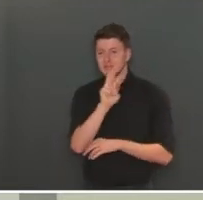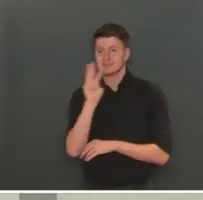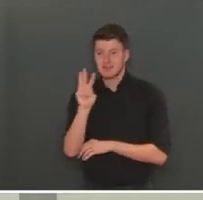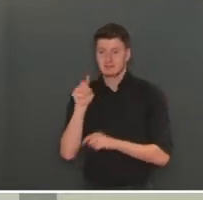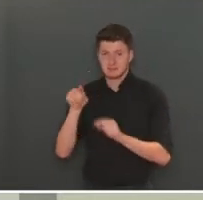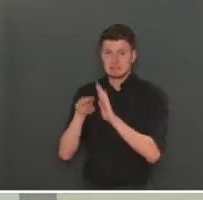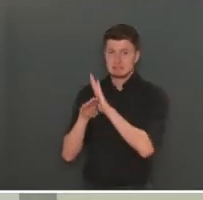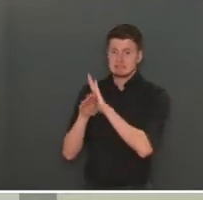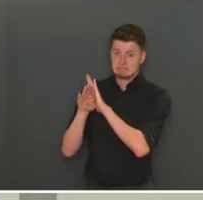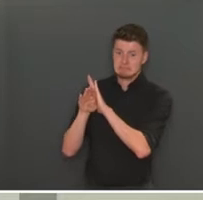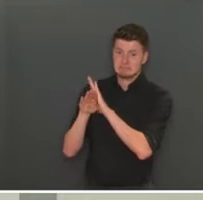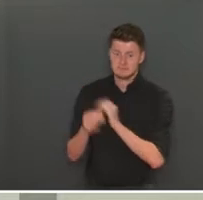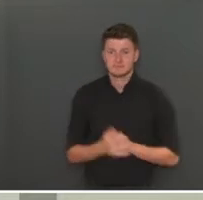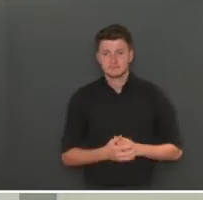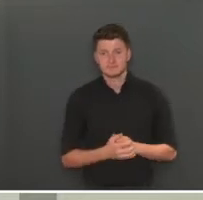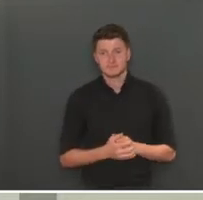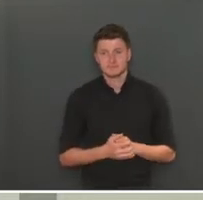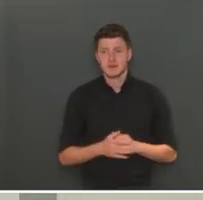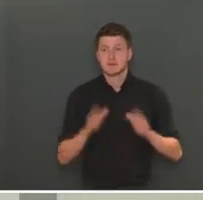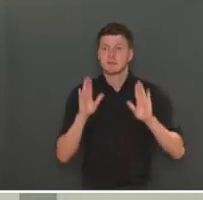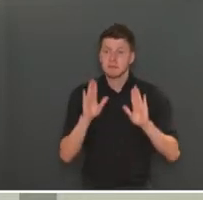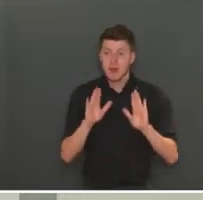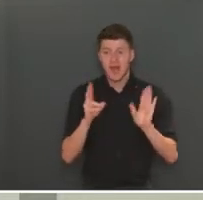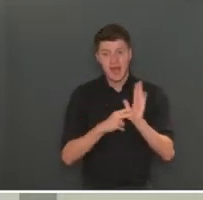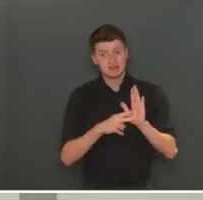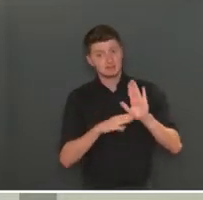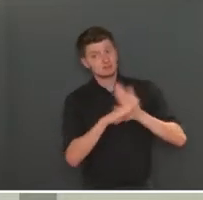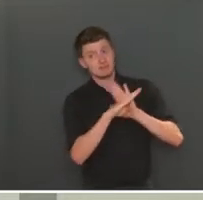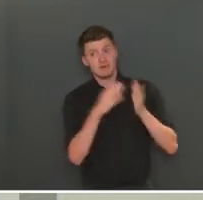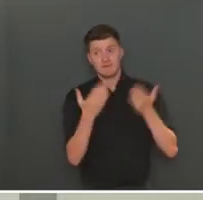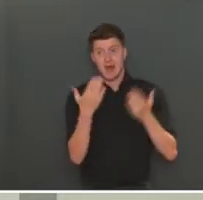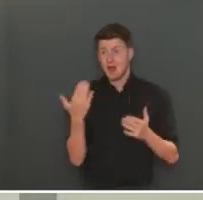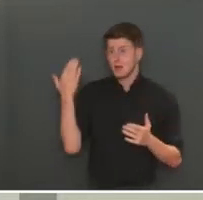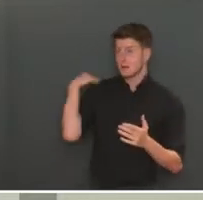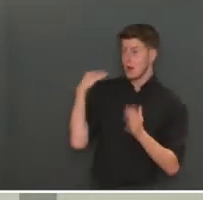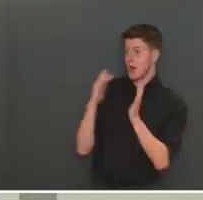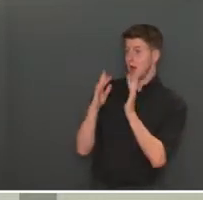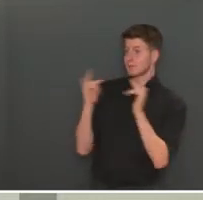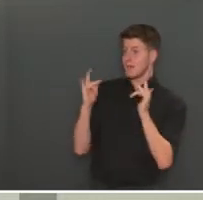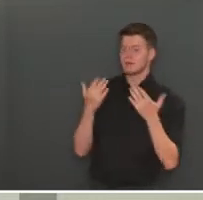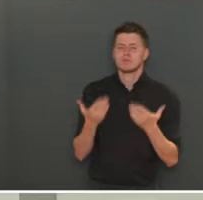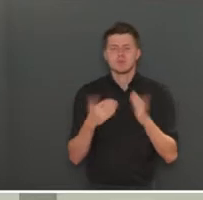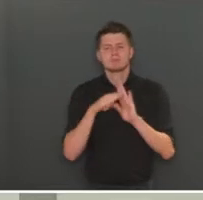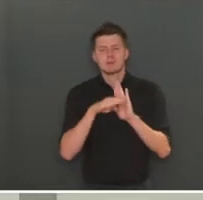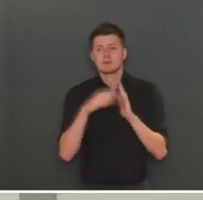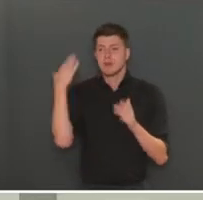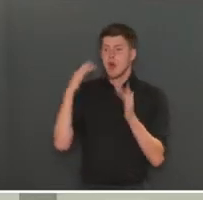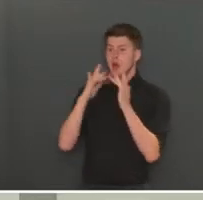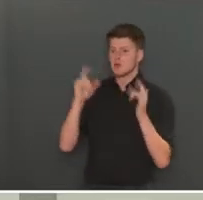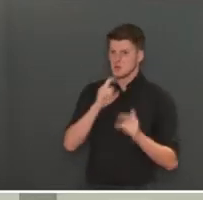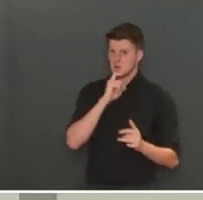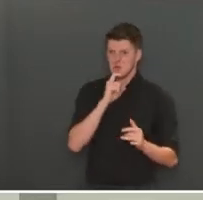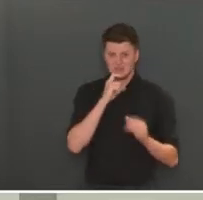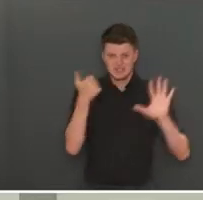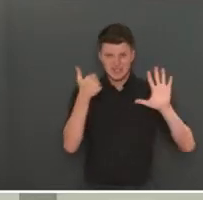Et là, c'est une hausse. Mais c'est une hausse toute relative comparée au chiffre du mois d'avril. A l'époque,